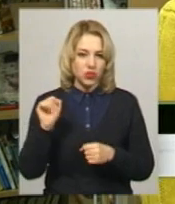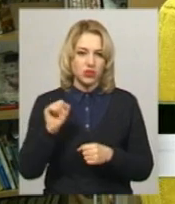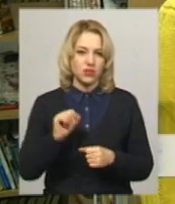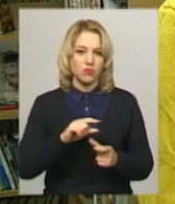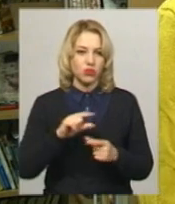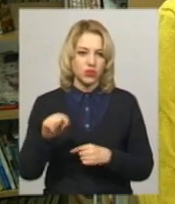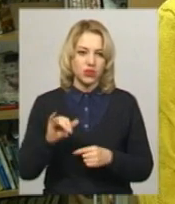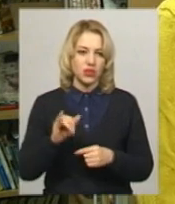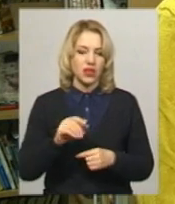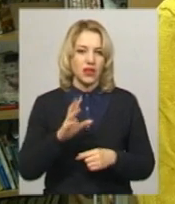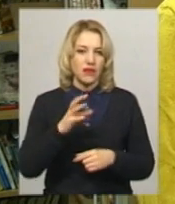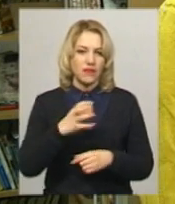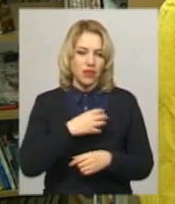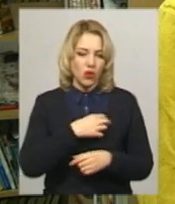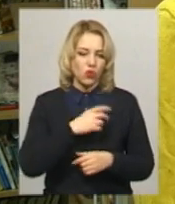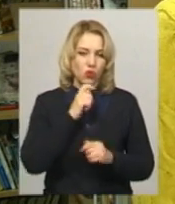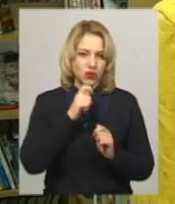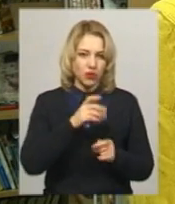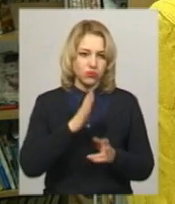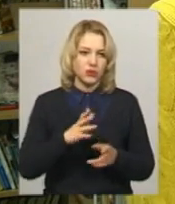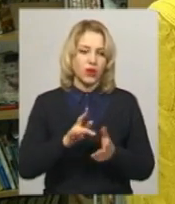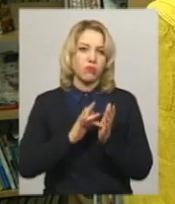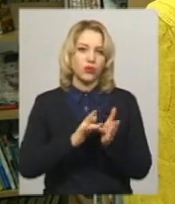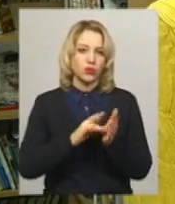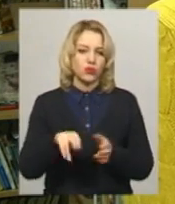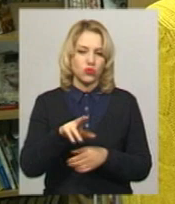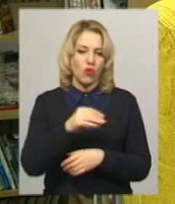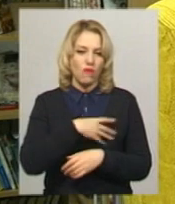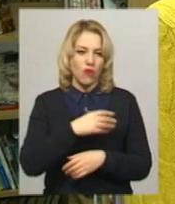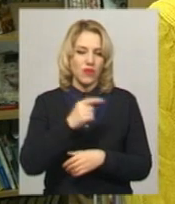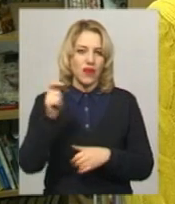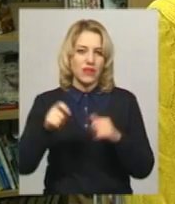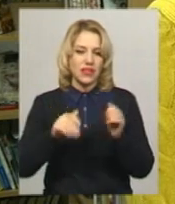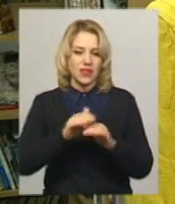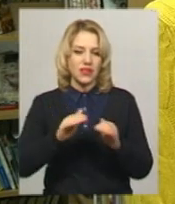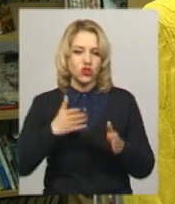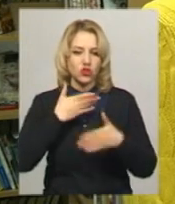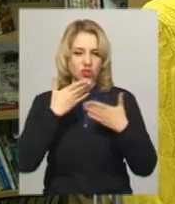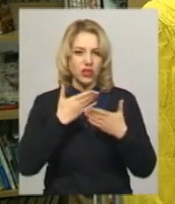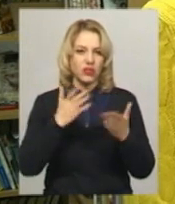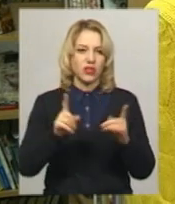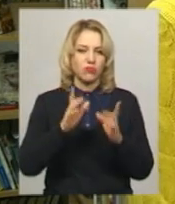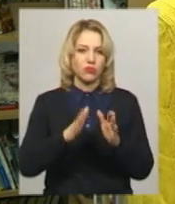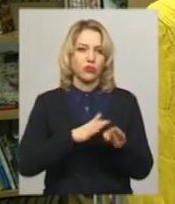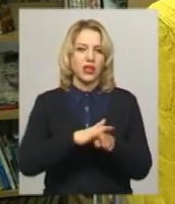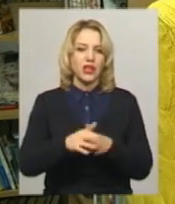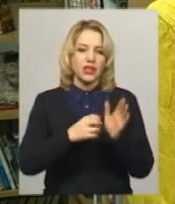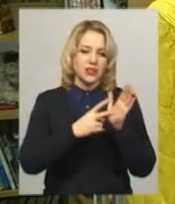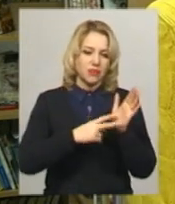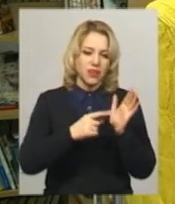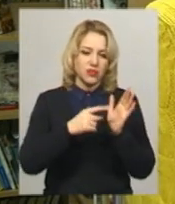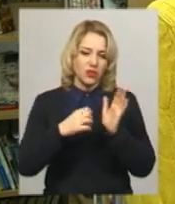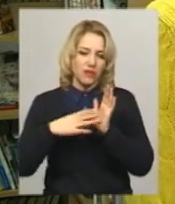в винагороди, така буде для нього, це подорож до Львова на фестиваль дитячого читання, який відбудеться 17-19